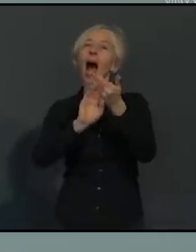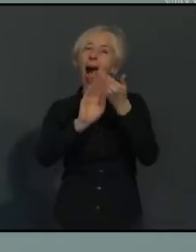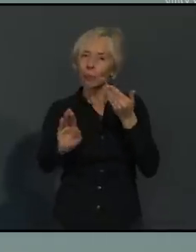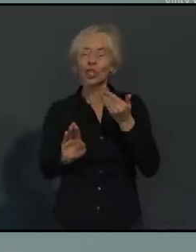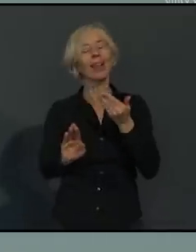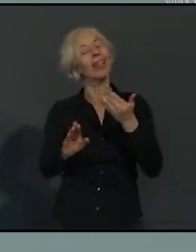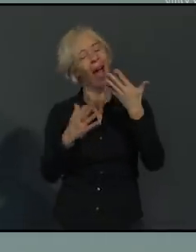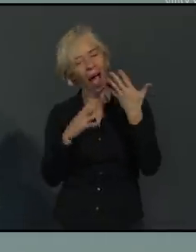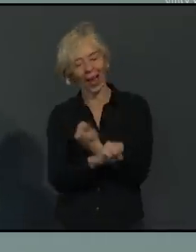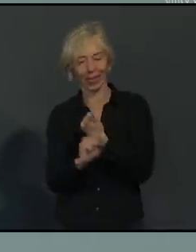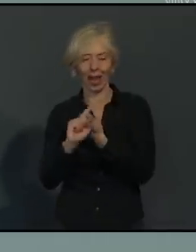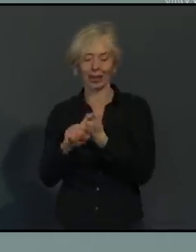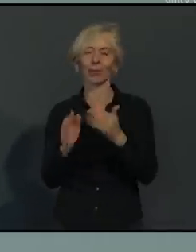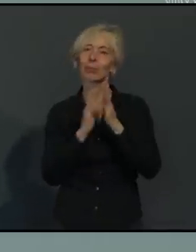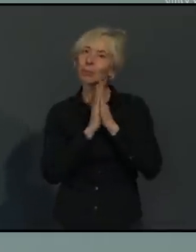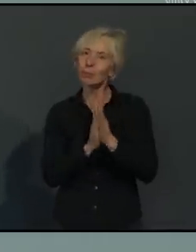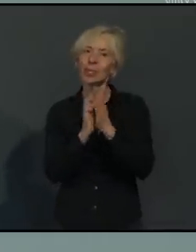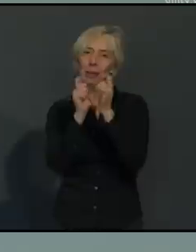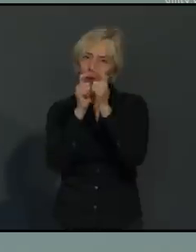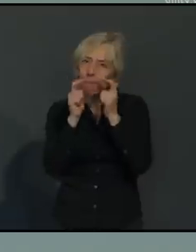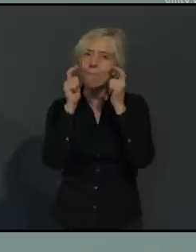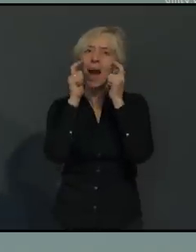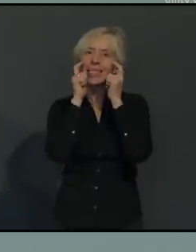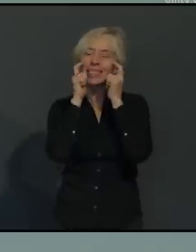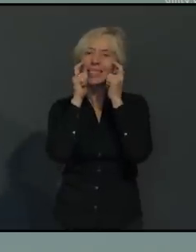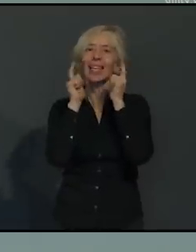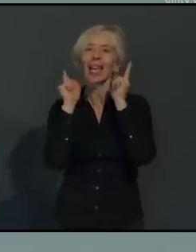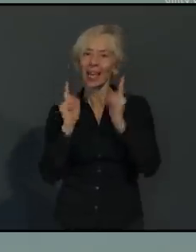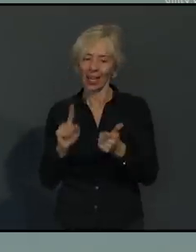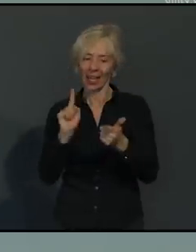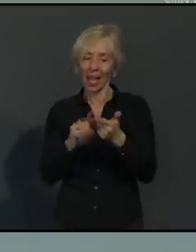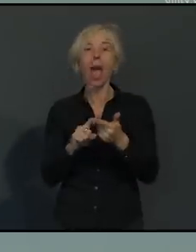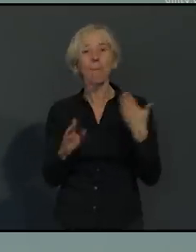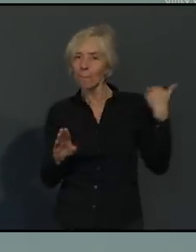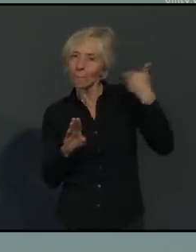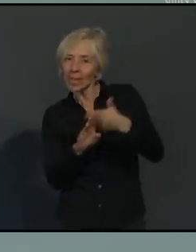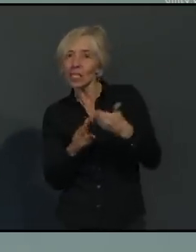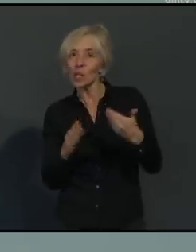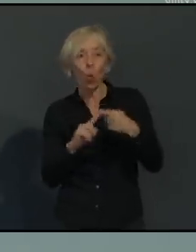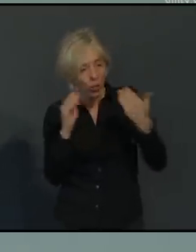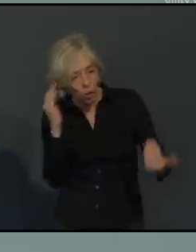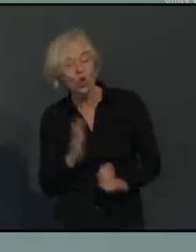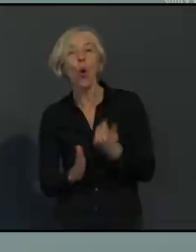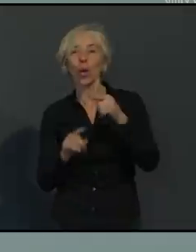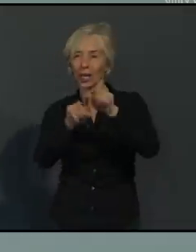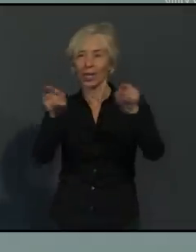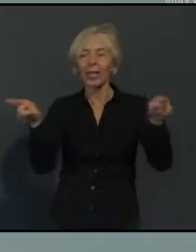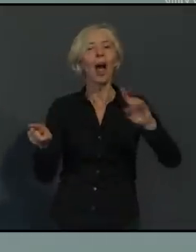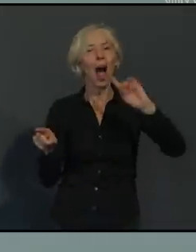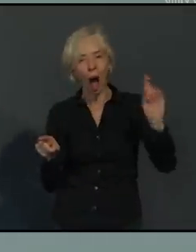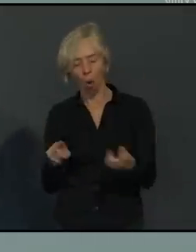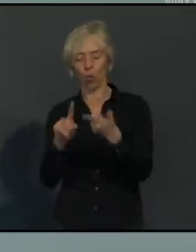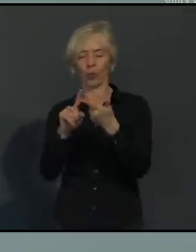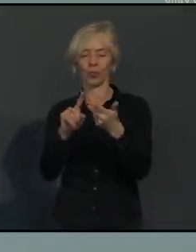Mund-Nasen-Bedeckung, vor allem in den bisher bekannten, aber auch in den neu angeordneten Zonen. Denken Sie daran im ÖPNV,